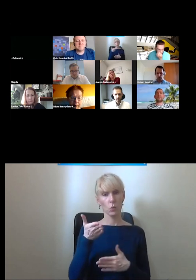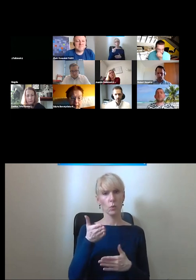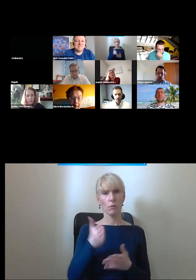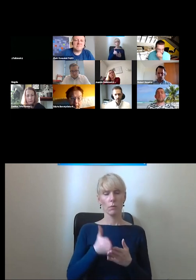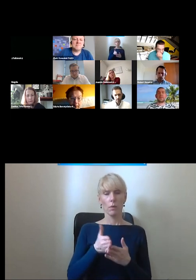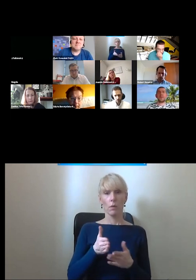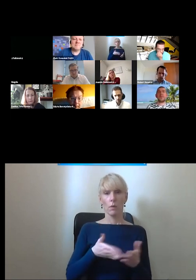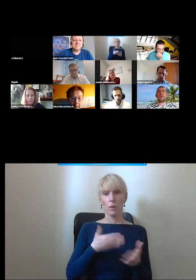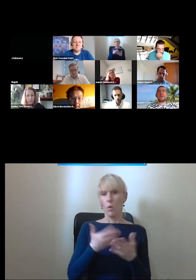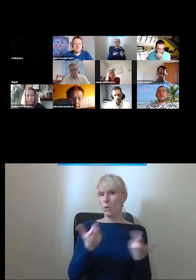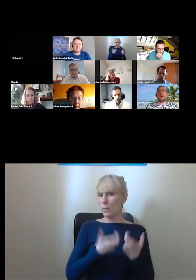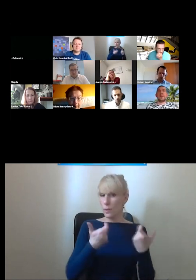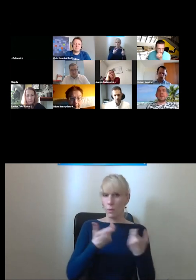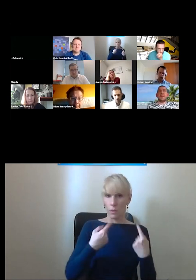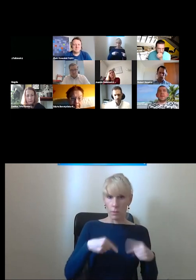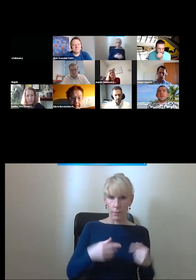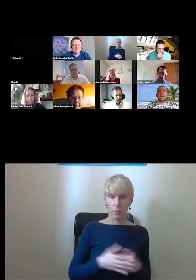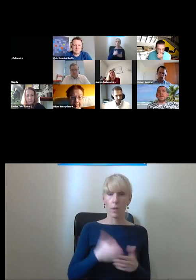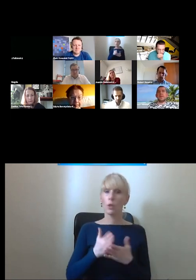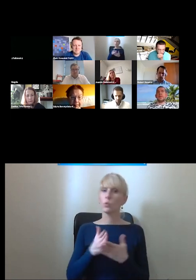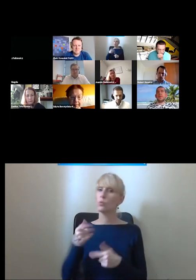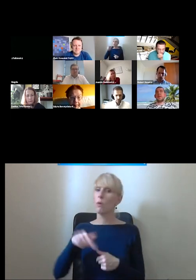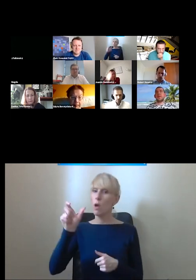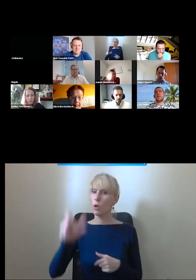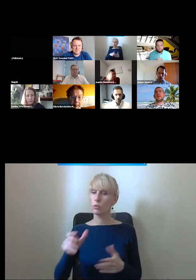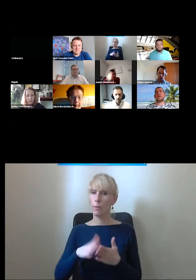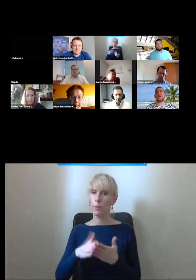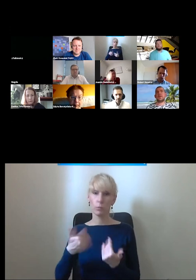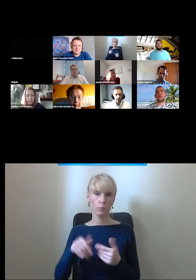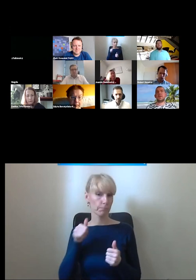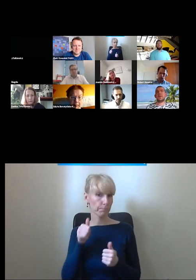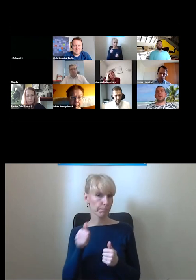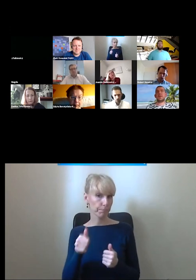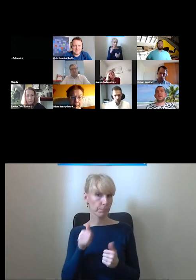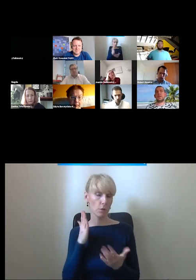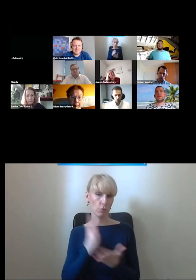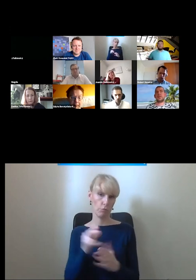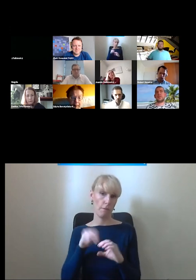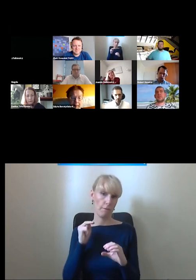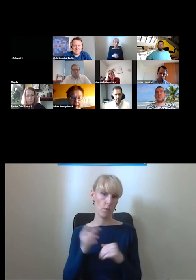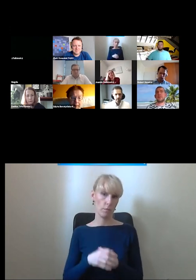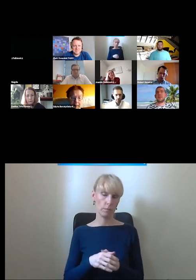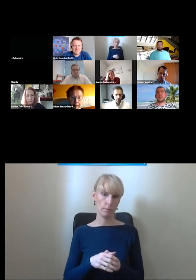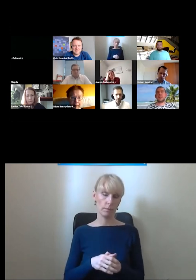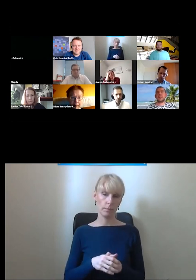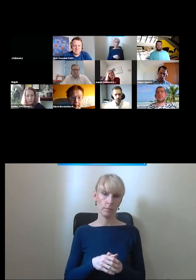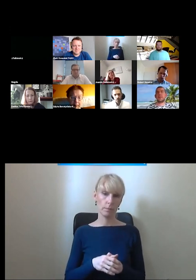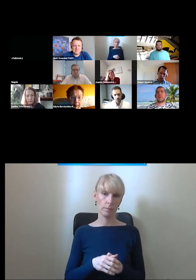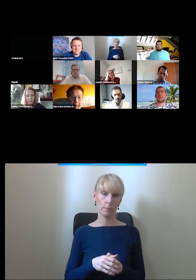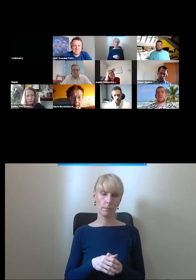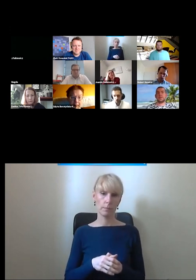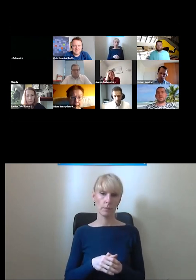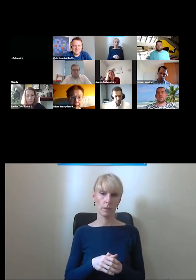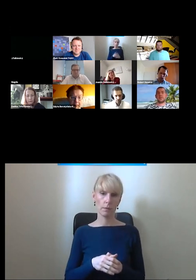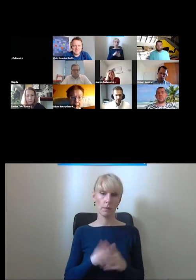zagrożenie ta osoba może odblokować tą windę z każdego zakątka świata dla tej osoby na peronie która może